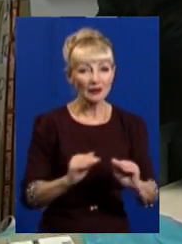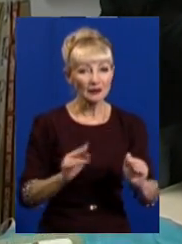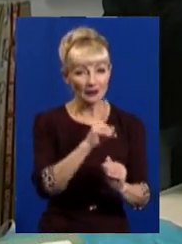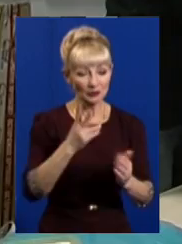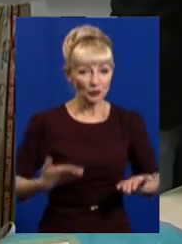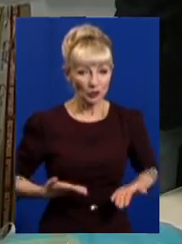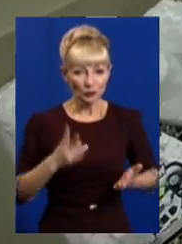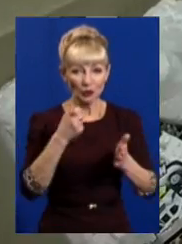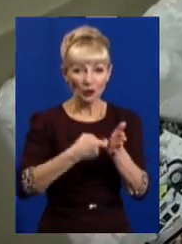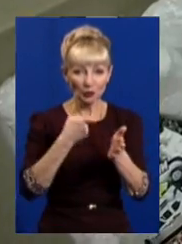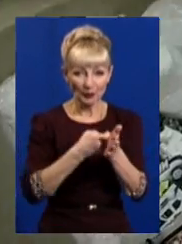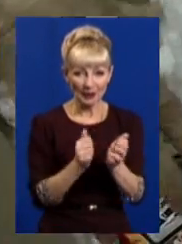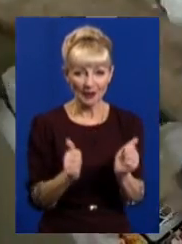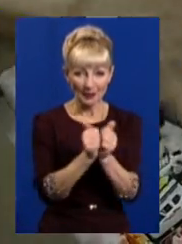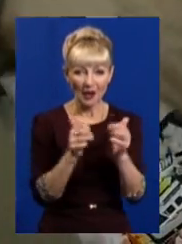преферентовій зоні.